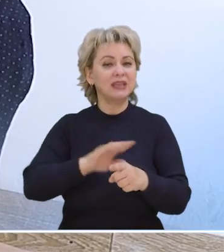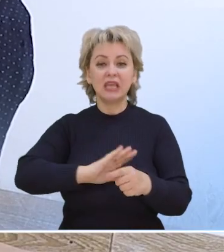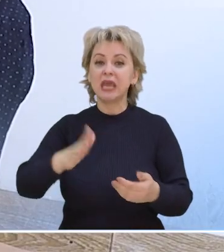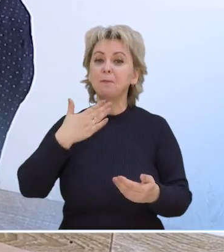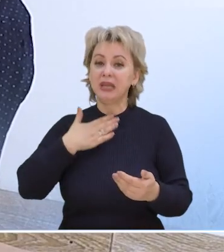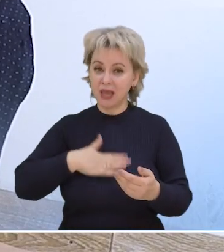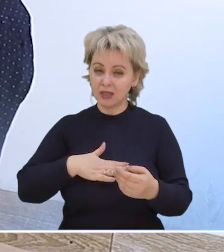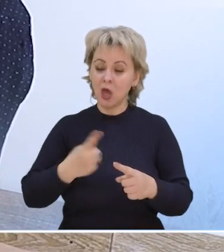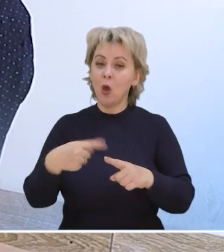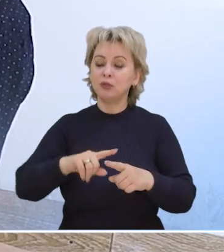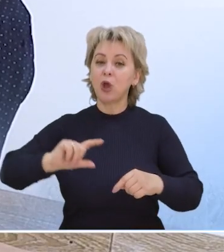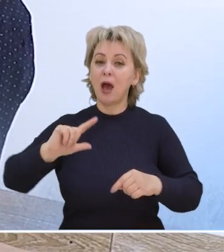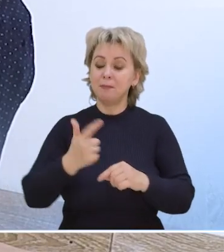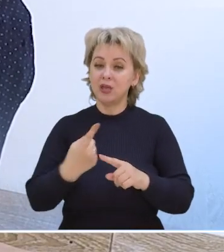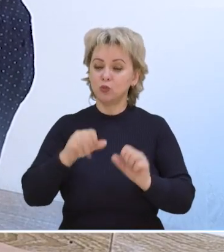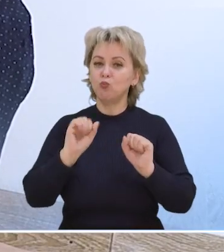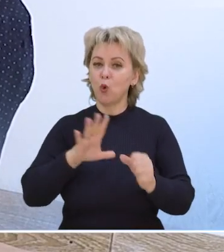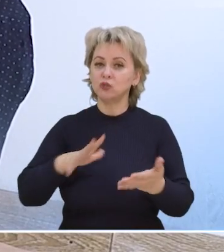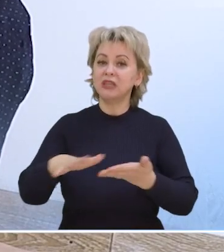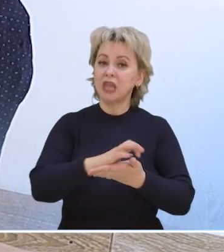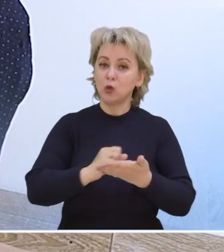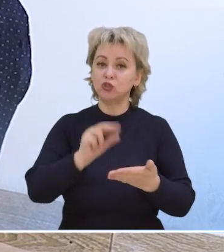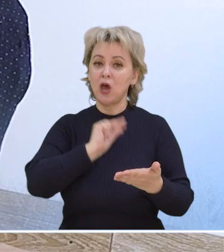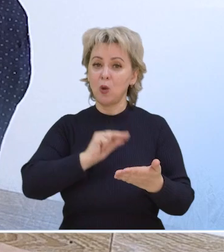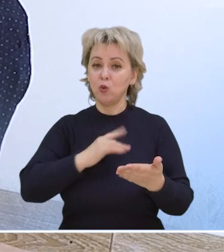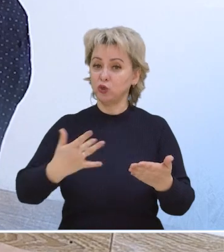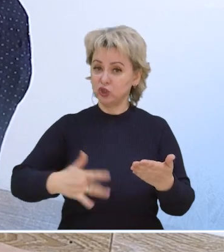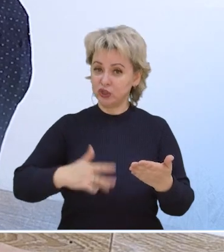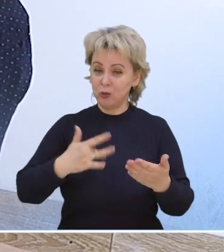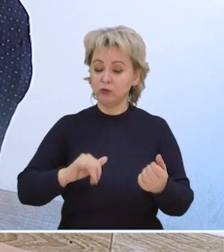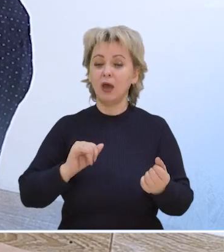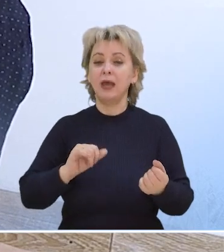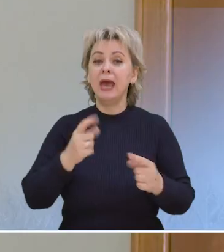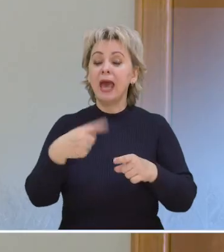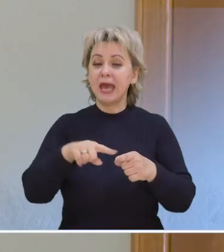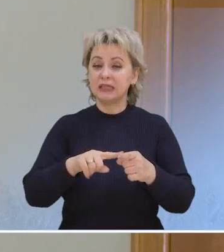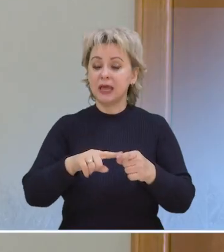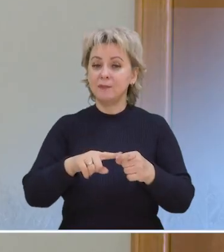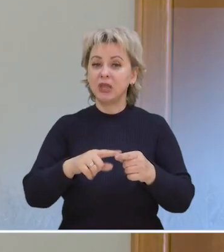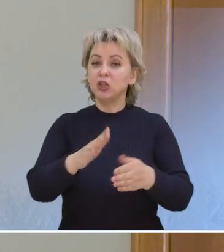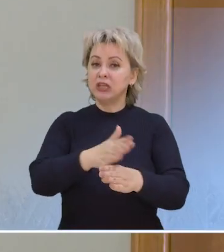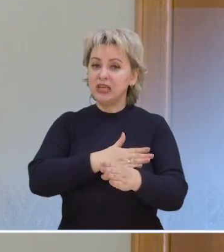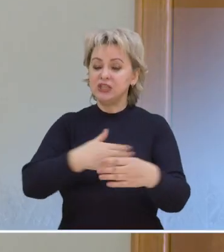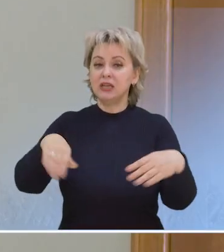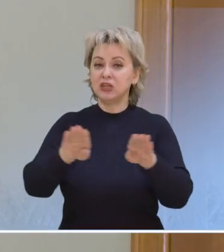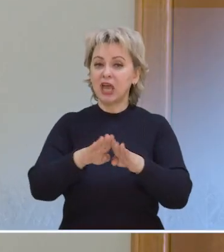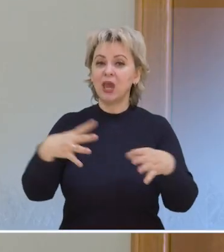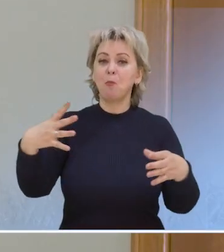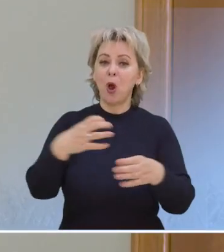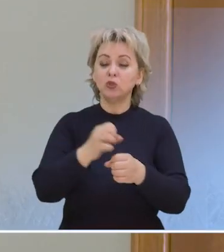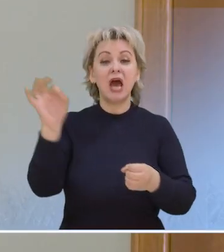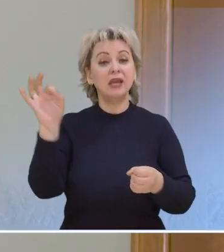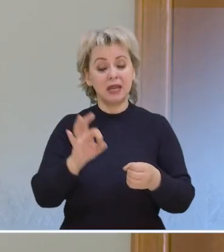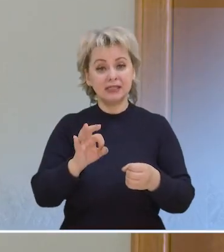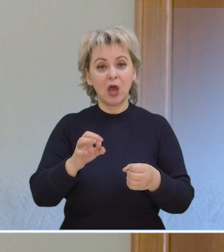неприятная вещь, потому что, опять же говорю, это может быть нарушить проброту желудочно-кишечного тракта. Это длительные вот такие вот